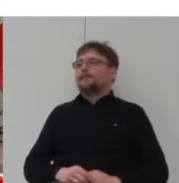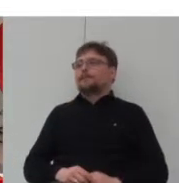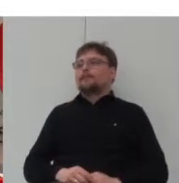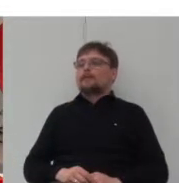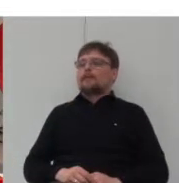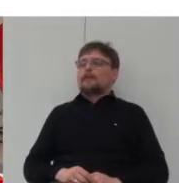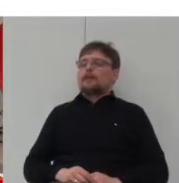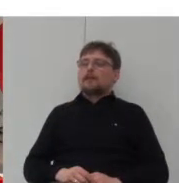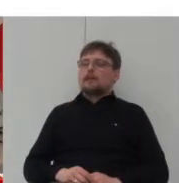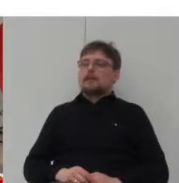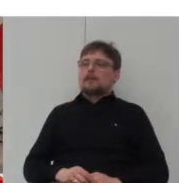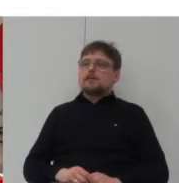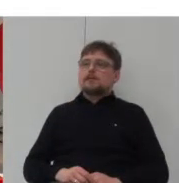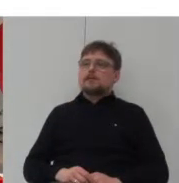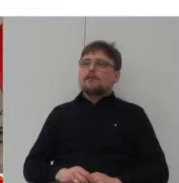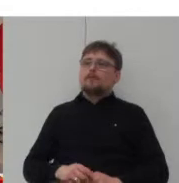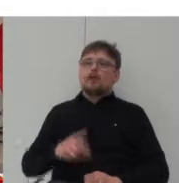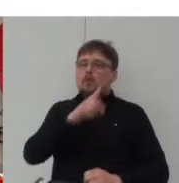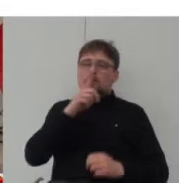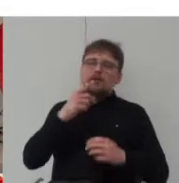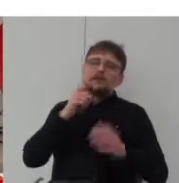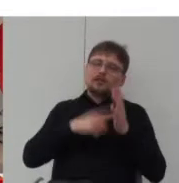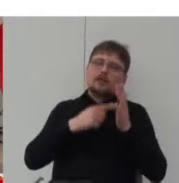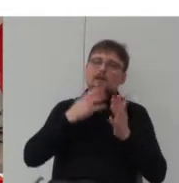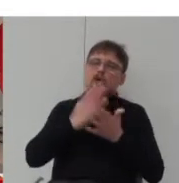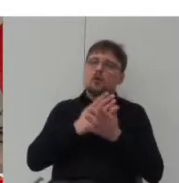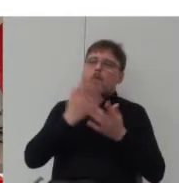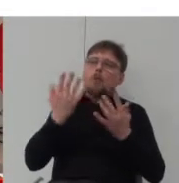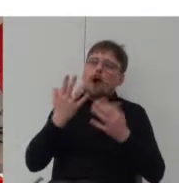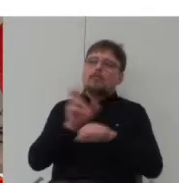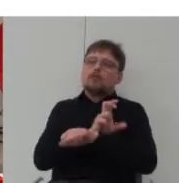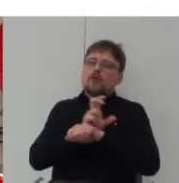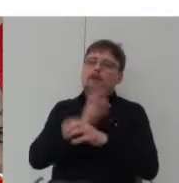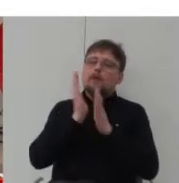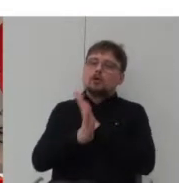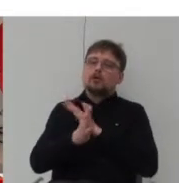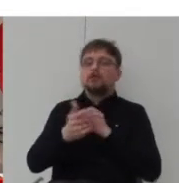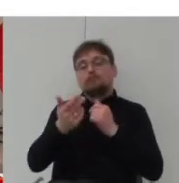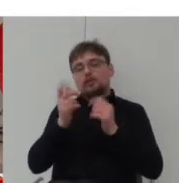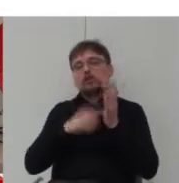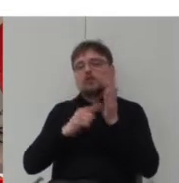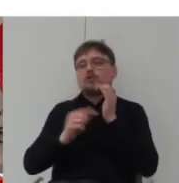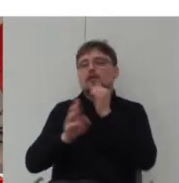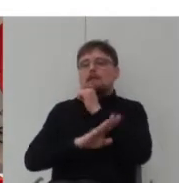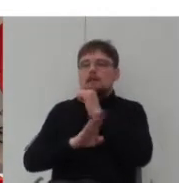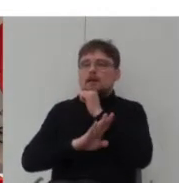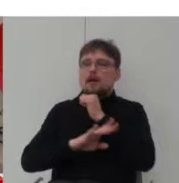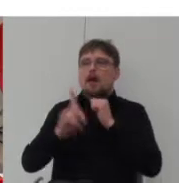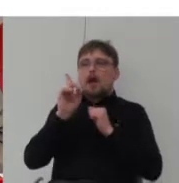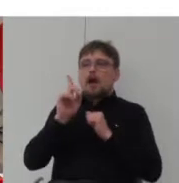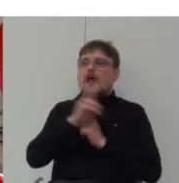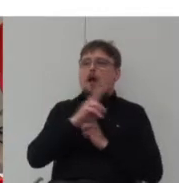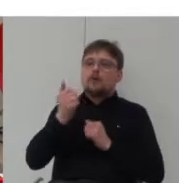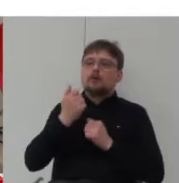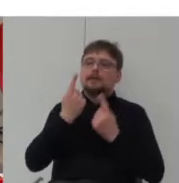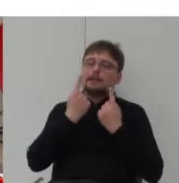wchodzi ta technologia prosta łatwa zazwyczaj drewniana ale tutaj dowolność mieszkańców jest nieco większa niż w